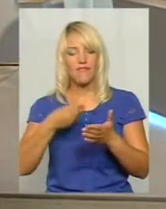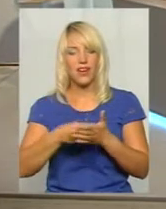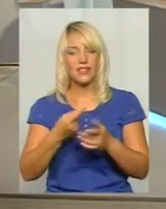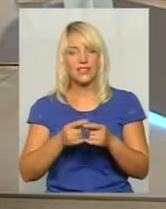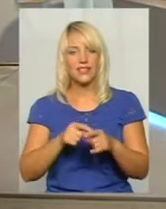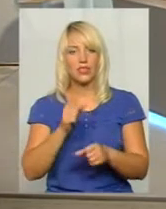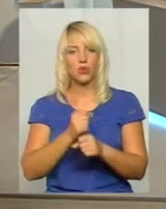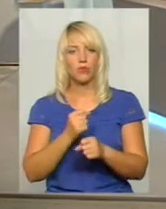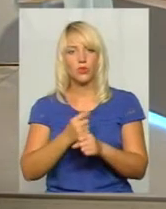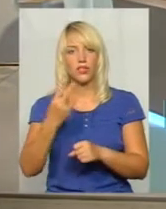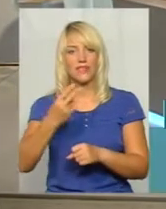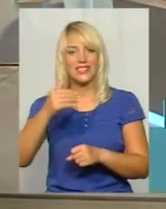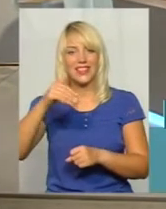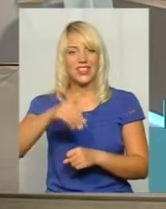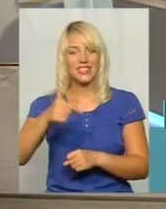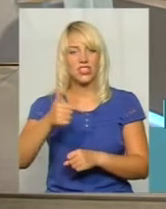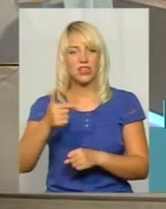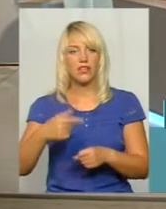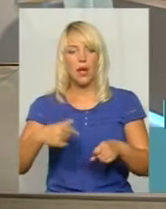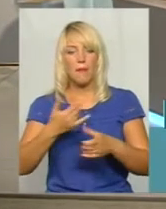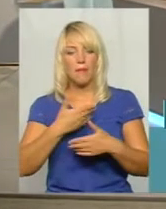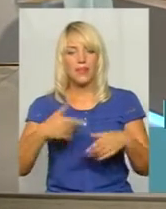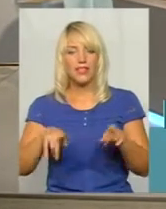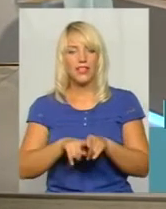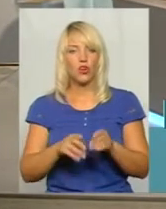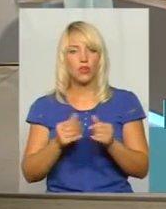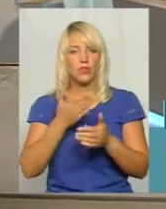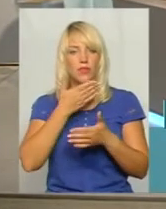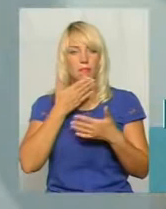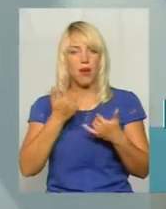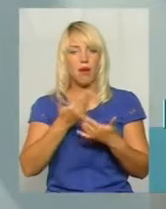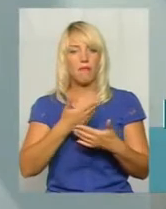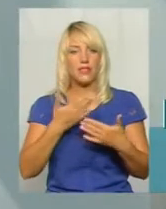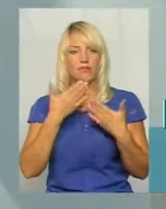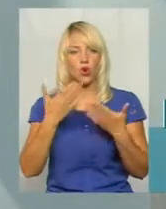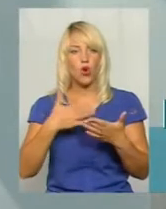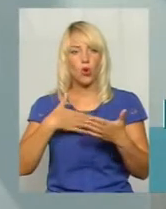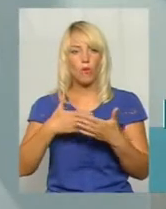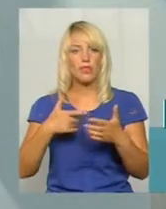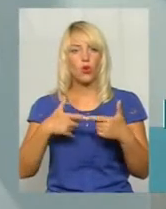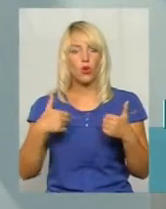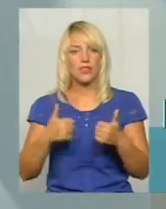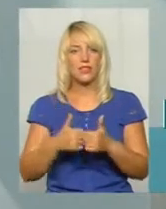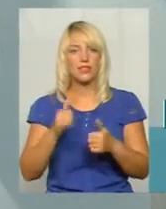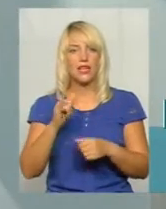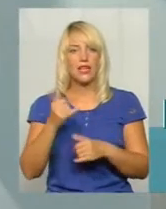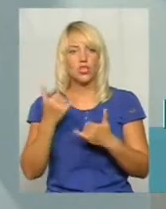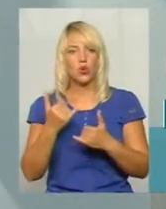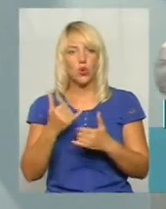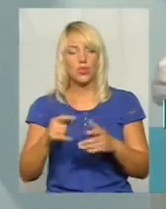сьогодні коштує 20 тисяч гривень. Ми такі гроші не маємо, але ми звернулися до громадської організації. І сьогодні